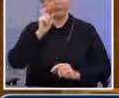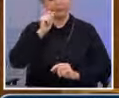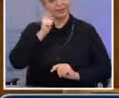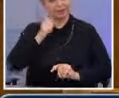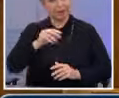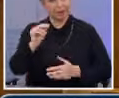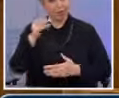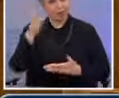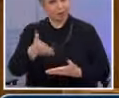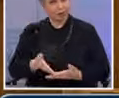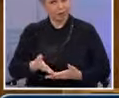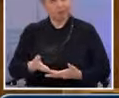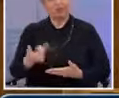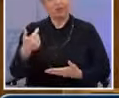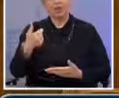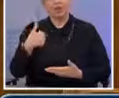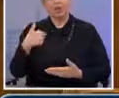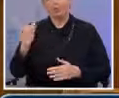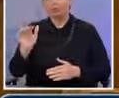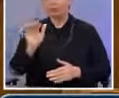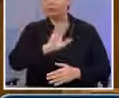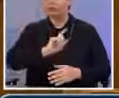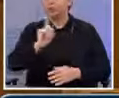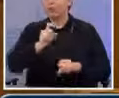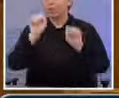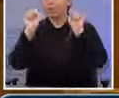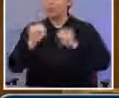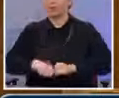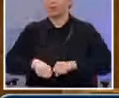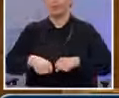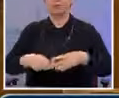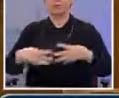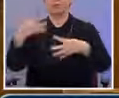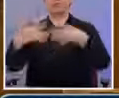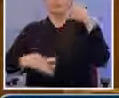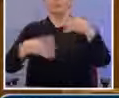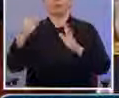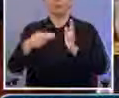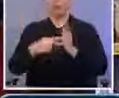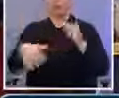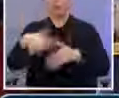όλους να εγκρίνετε σήμερα τον προϋπολογισμό του έτους 2015. Σας ευχαριστώ.